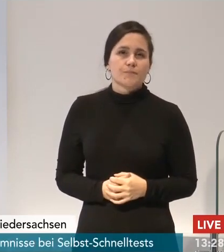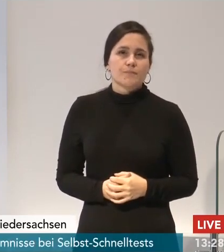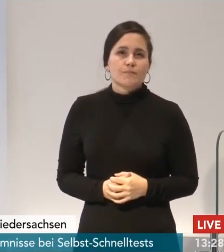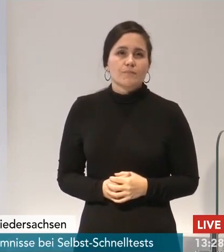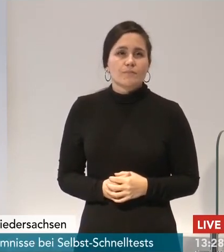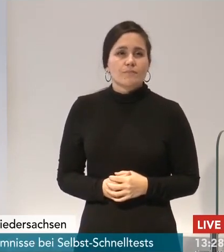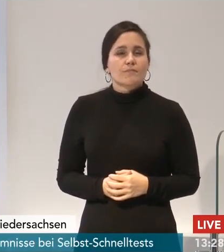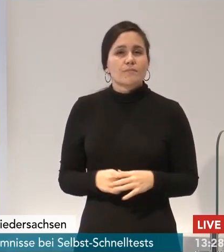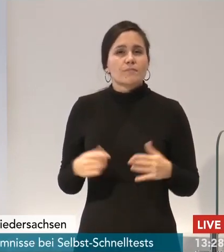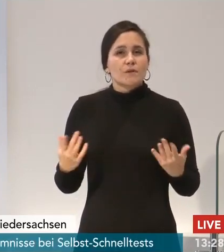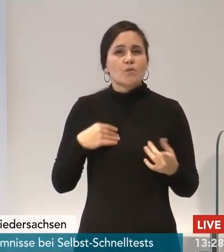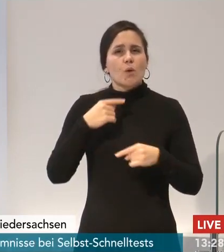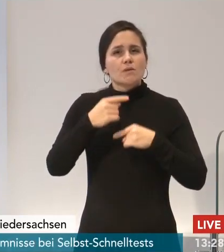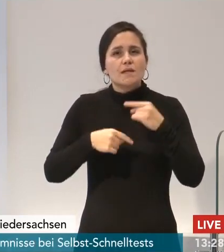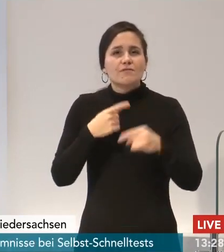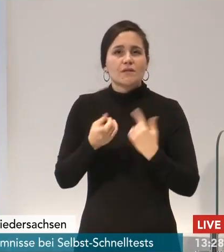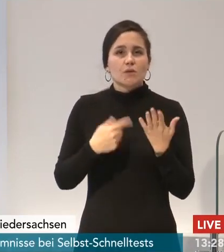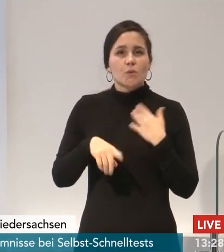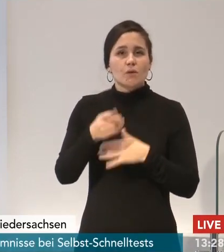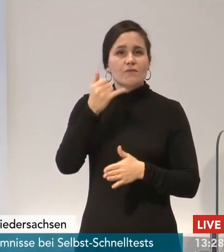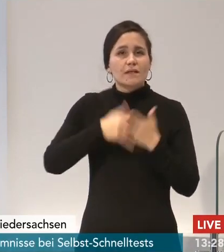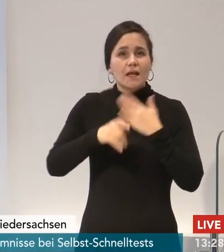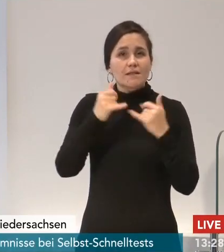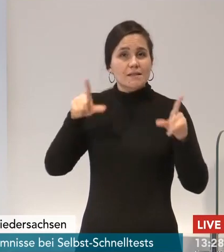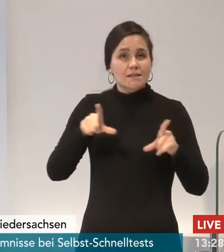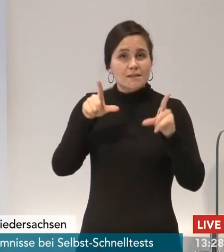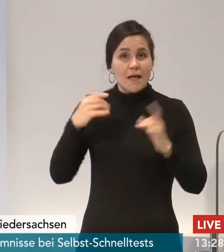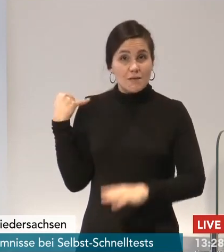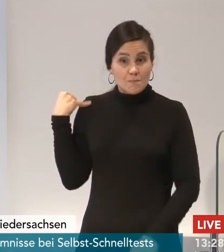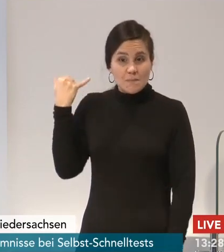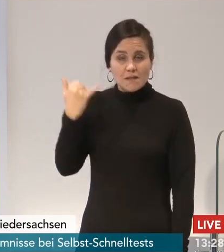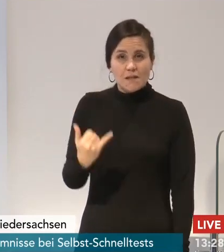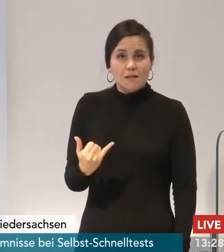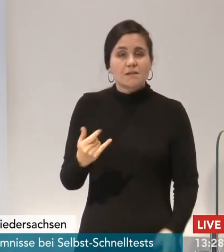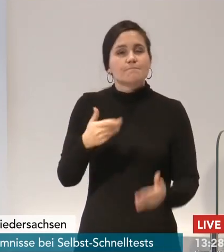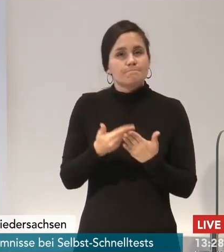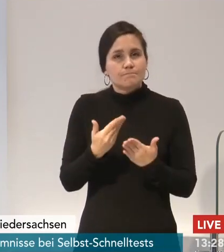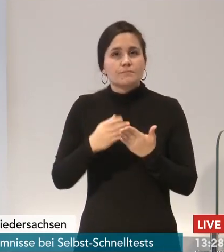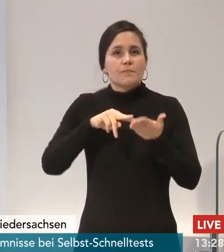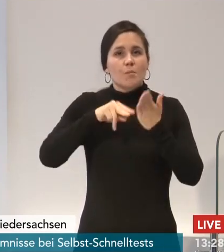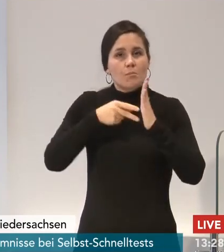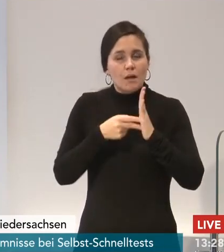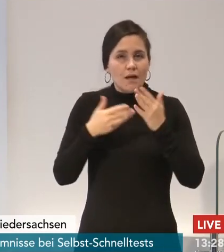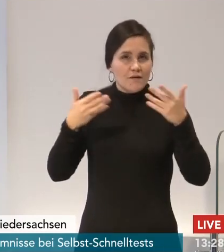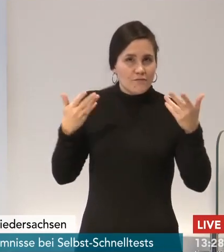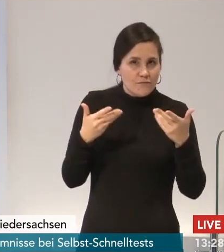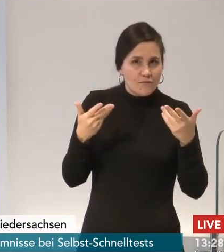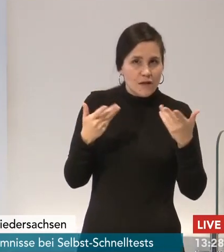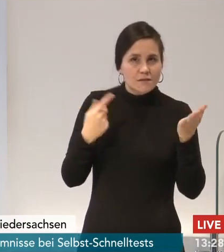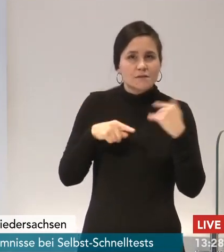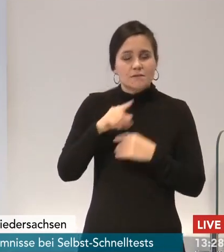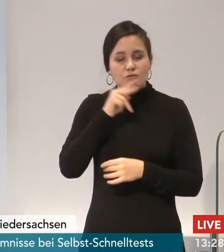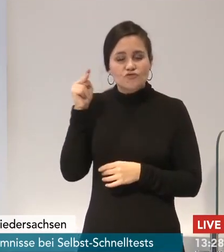der letzten Woche, planen wir daher den Weg in den Stufenplan, auch den inzidenzbasierten Stufenplan in